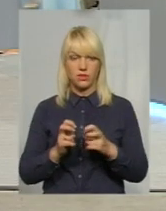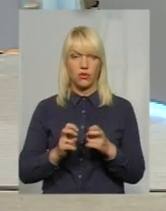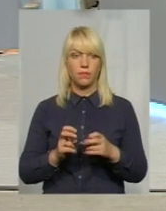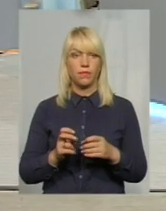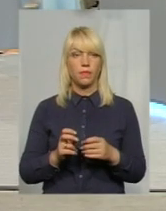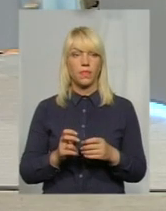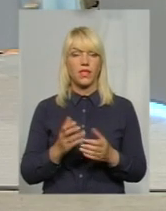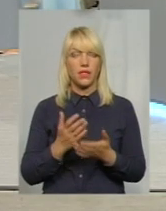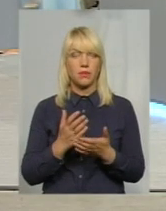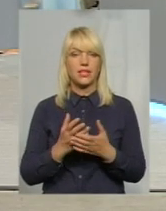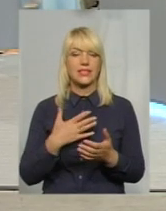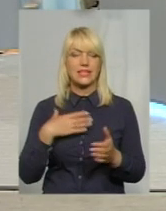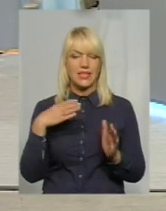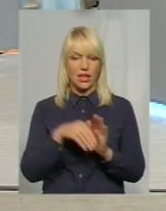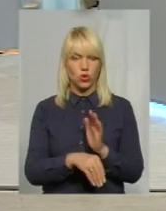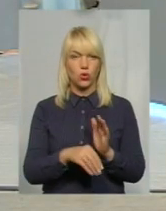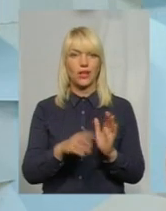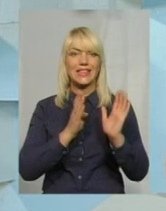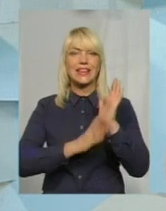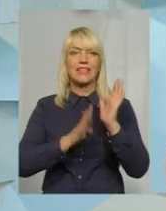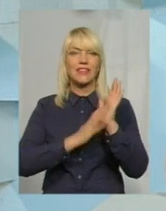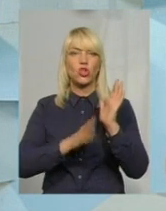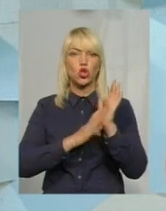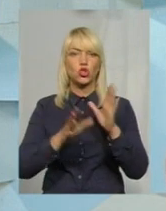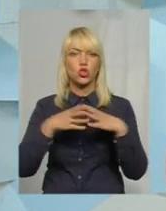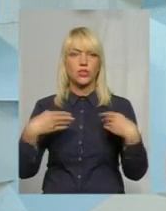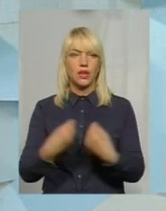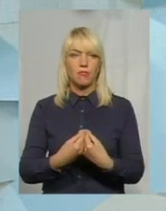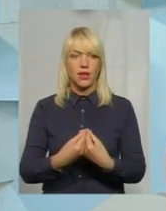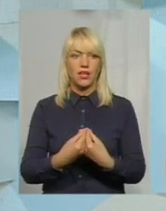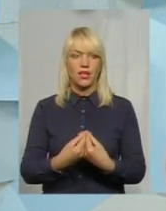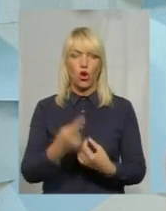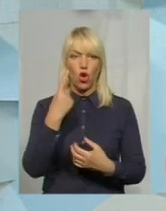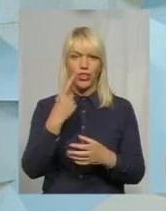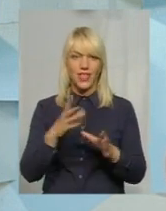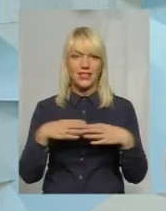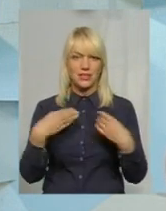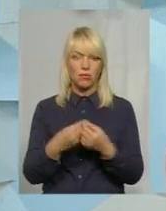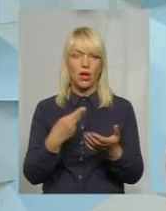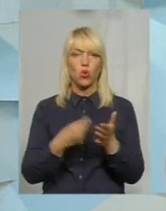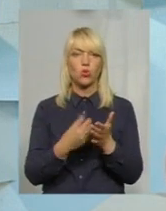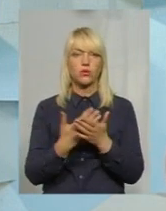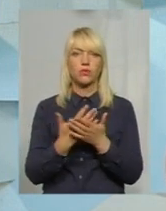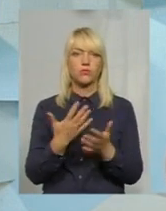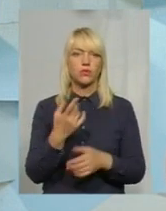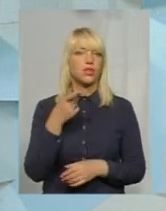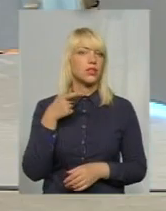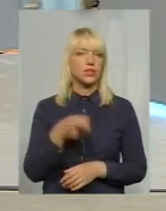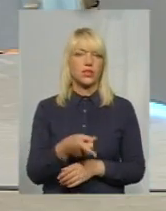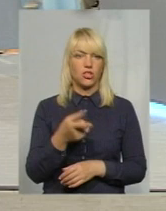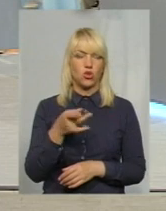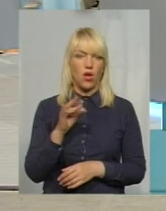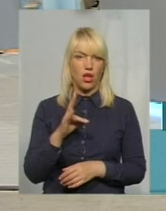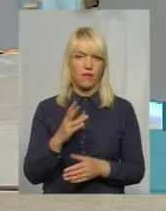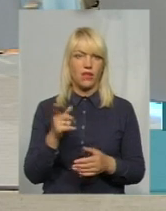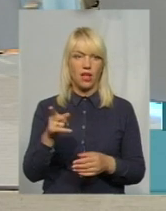загинуло 90 сімей. Ціна десь сім'ї, напевно, що більше тисячі гривень, це досить болючий удар